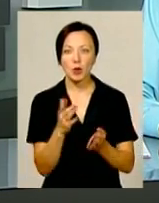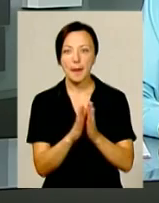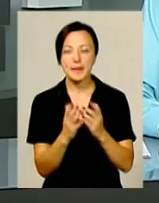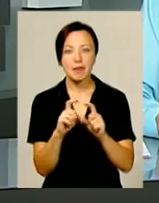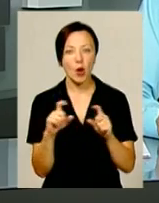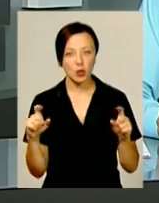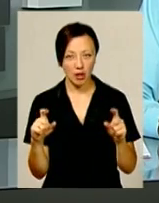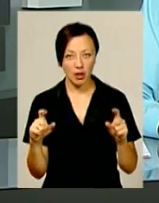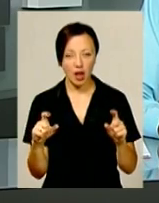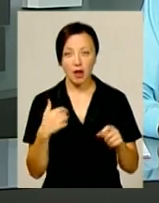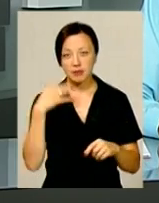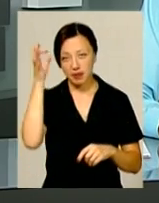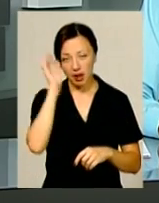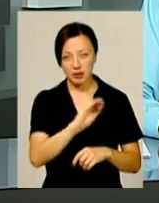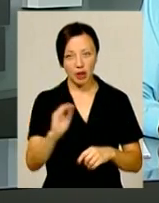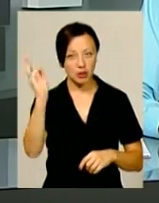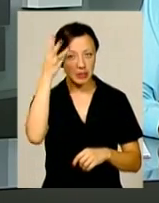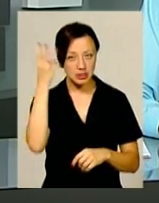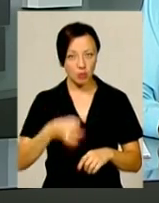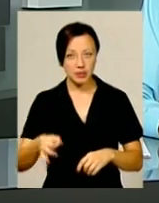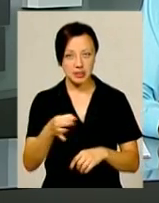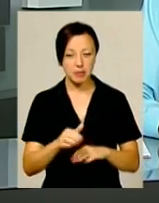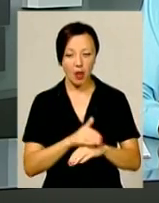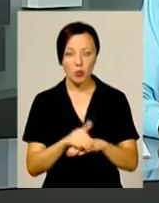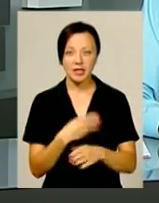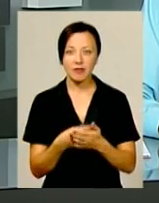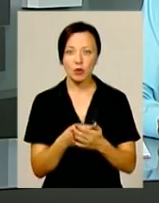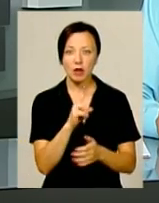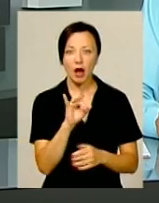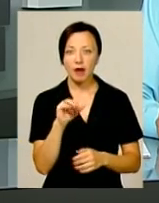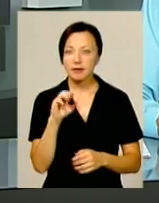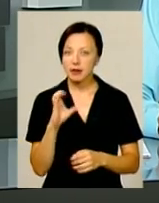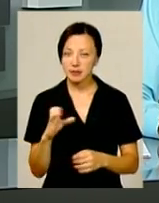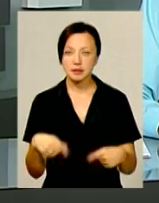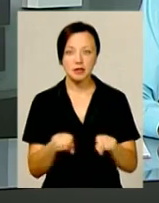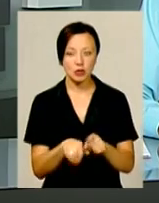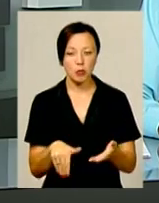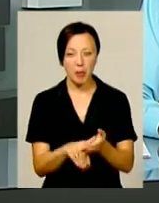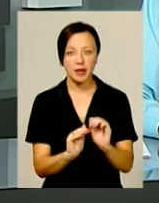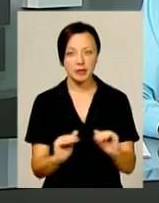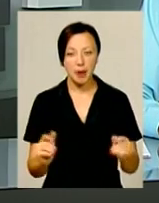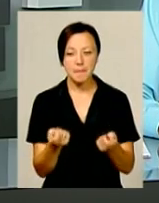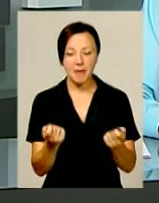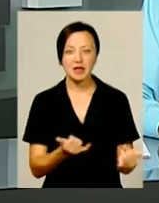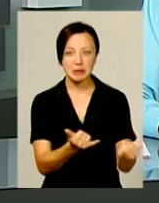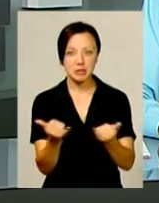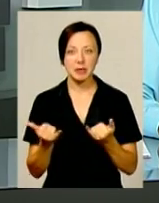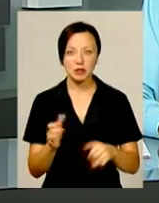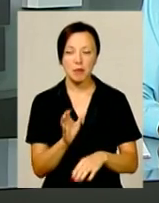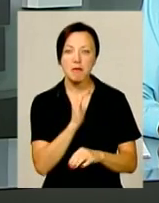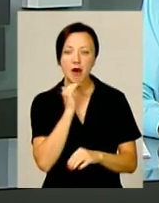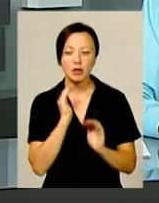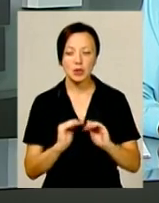бібліотеки. А я нагадаю, що Хмельницький обласний благодійний фонд «Карітас» теж допомагає дітлахам із малозабезпечених та